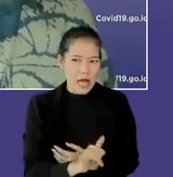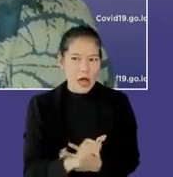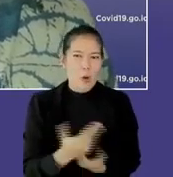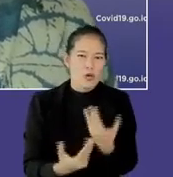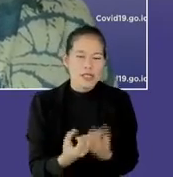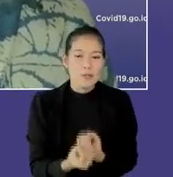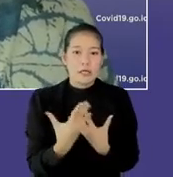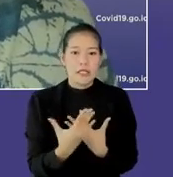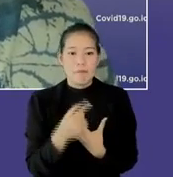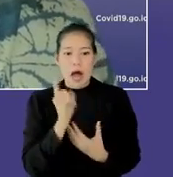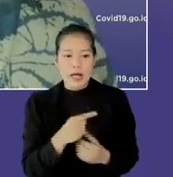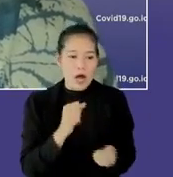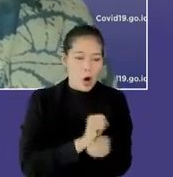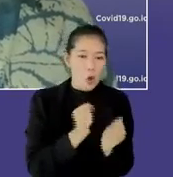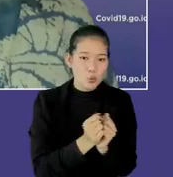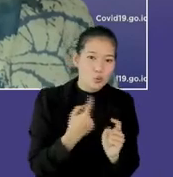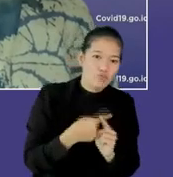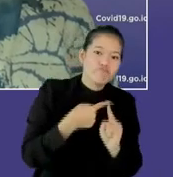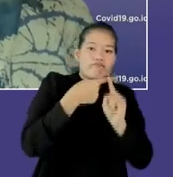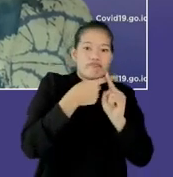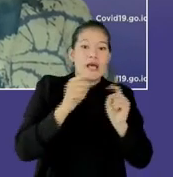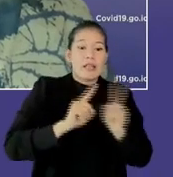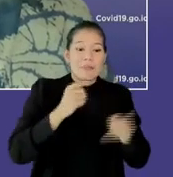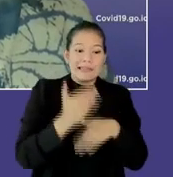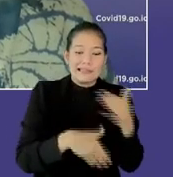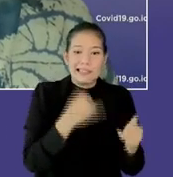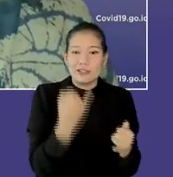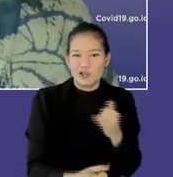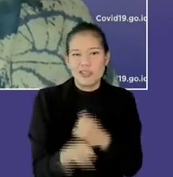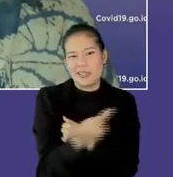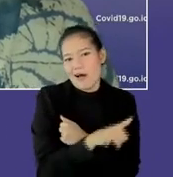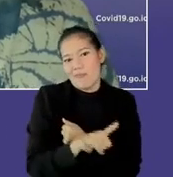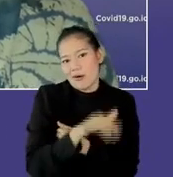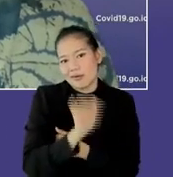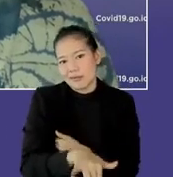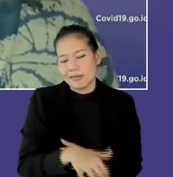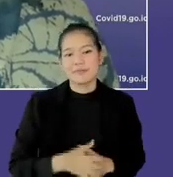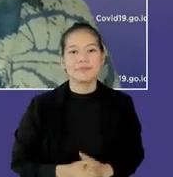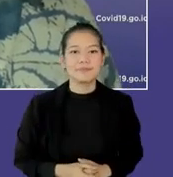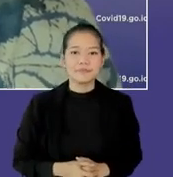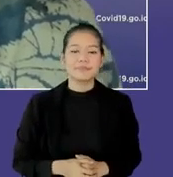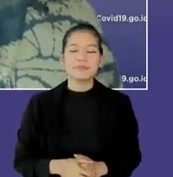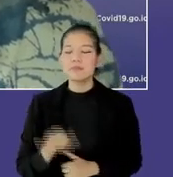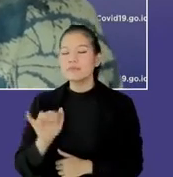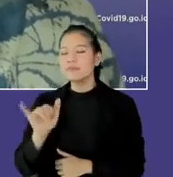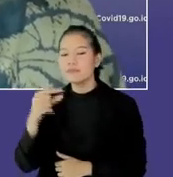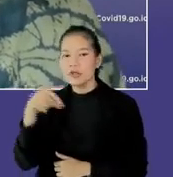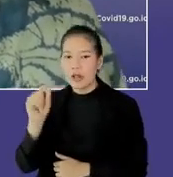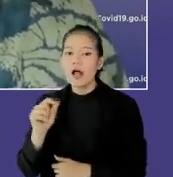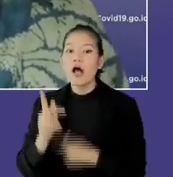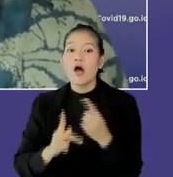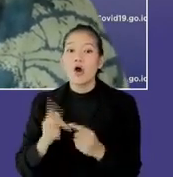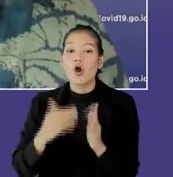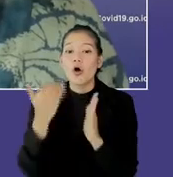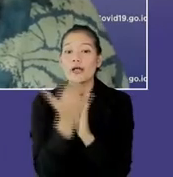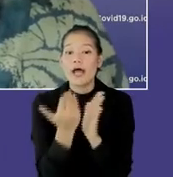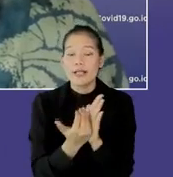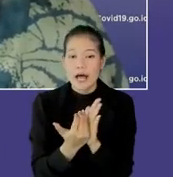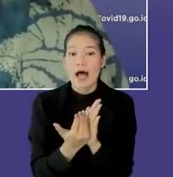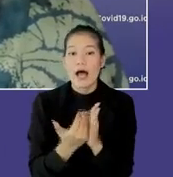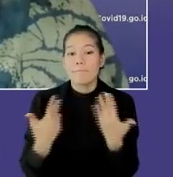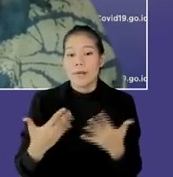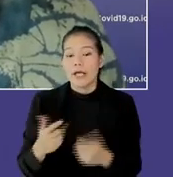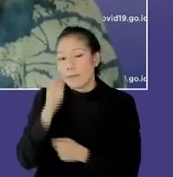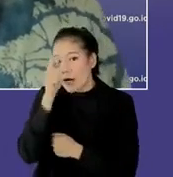tiba-tiba nanti ada kasus yang akan meningkat, misalkan, tapi kan nanti di ujungnya akan sama dong, sebetulnya. Iya, iya, kalau untuk data kepatuhan